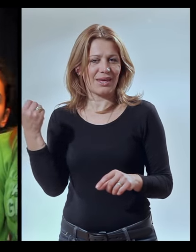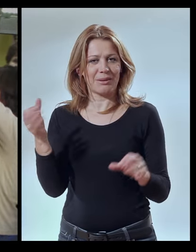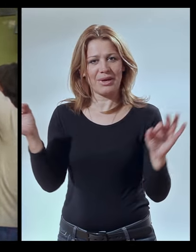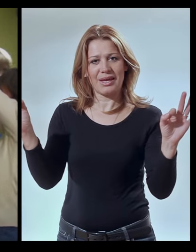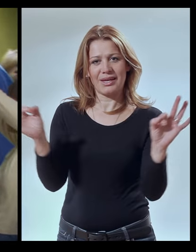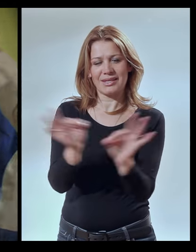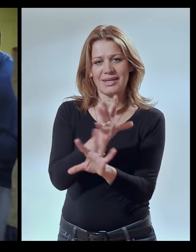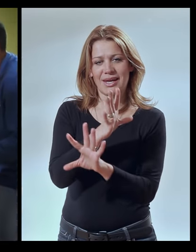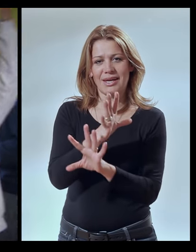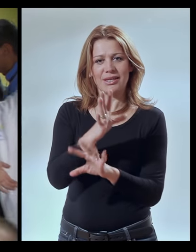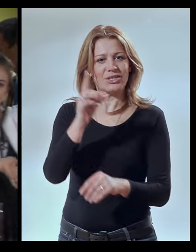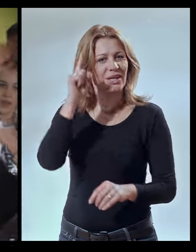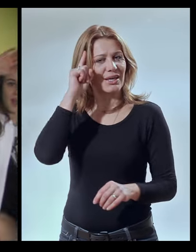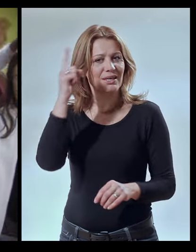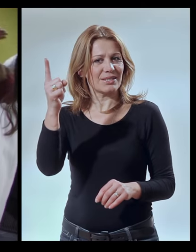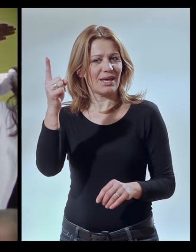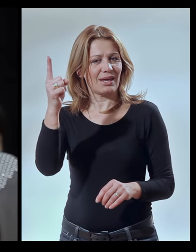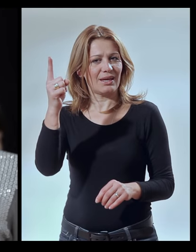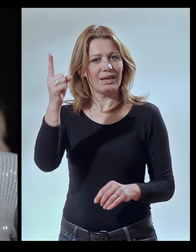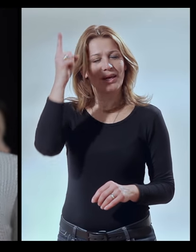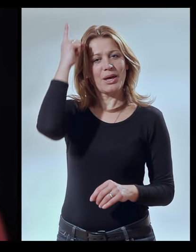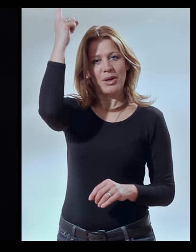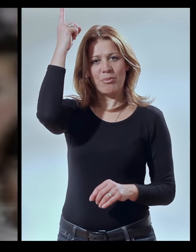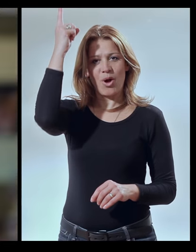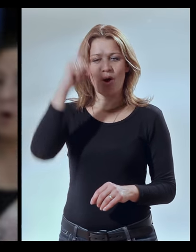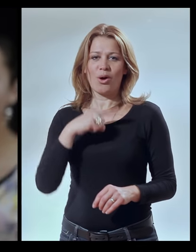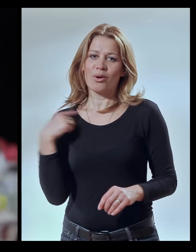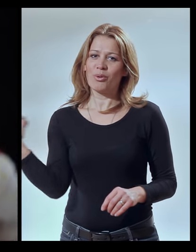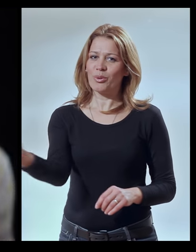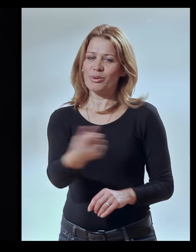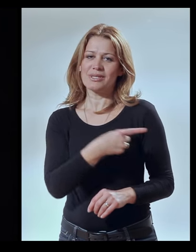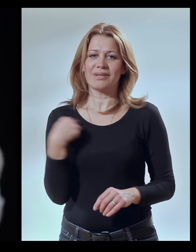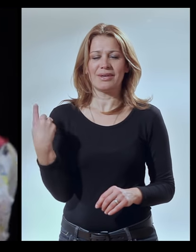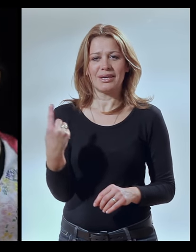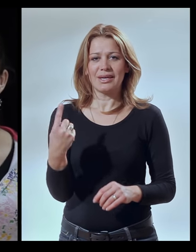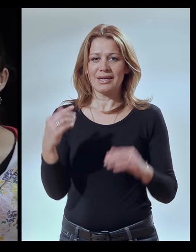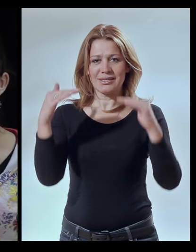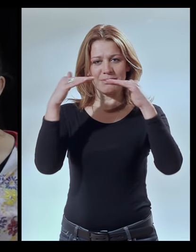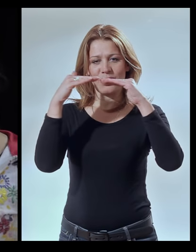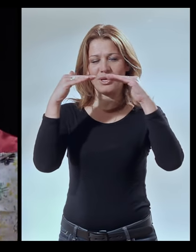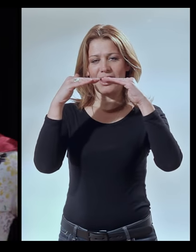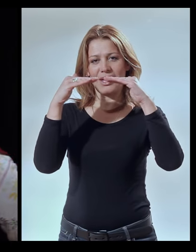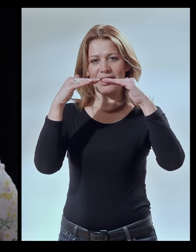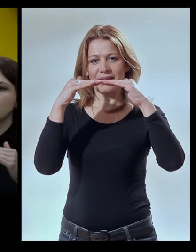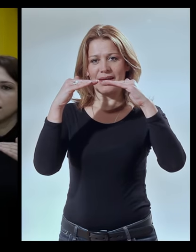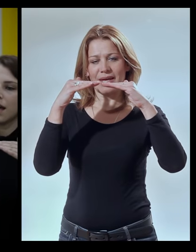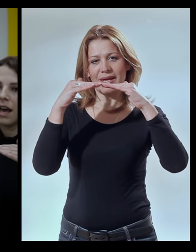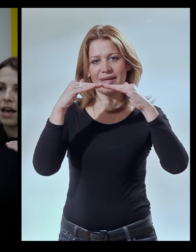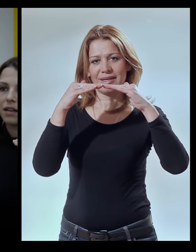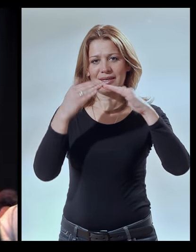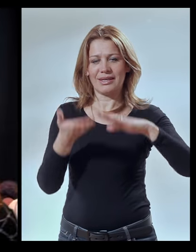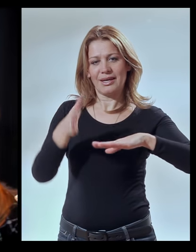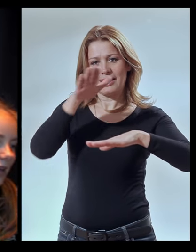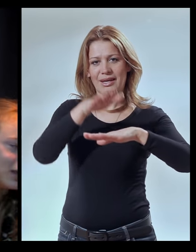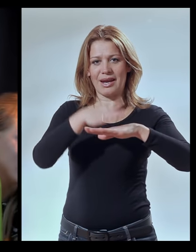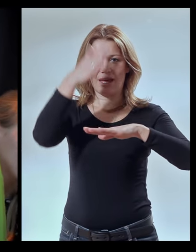nema sreće, znaj Obuzi svoje tak